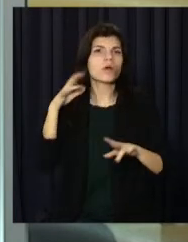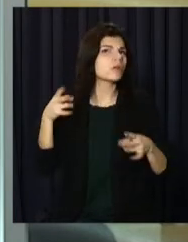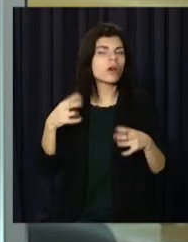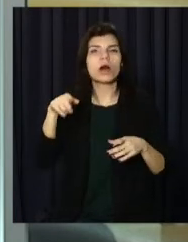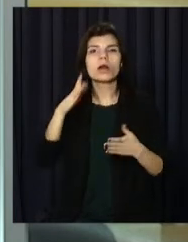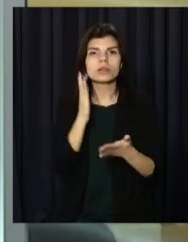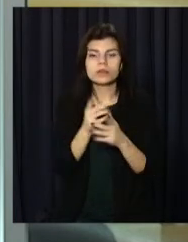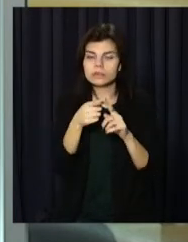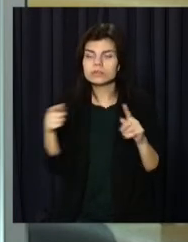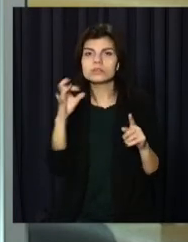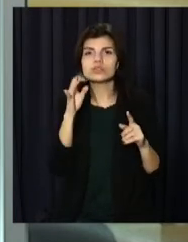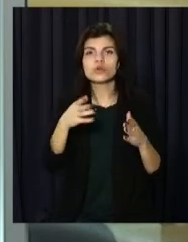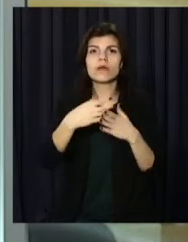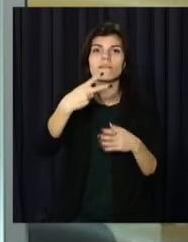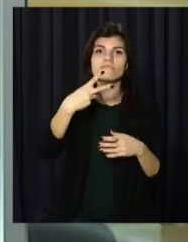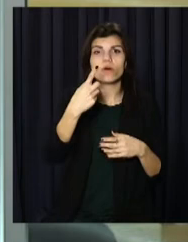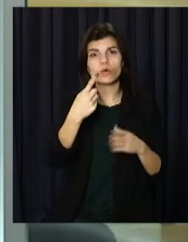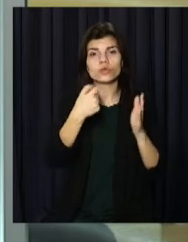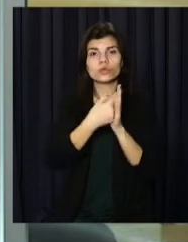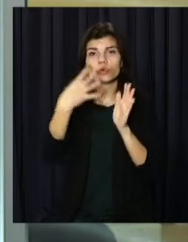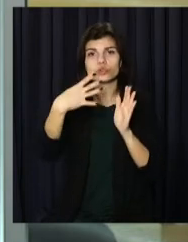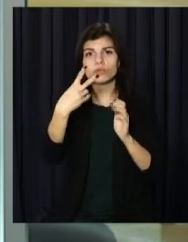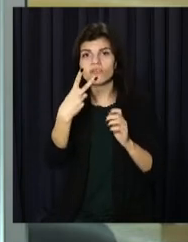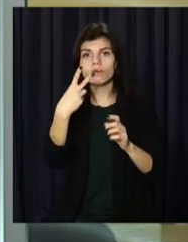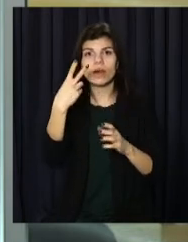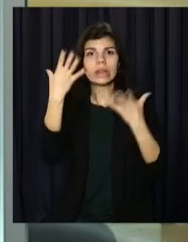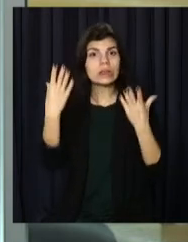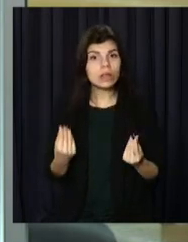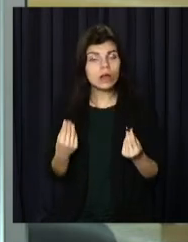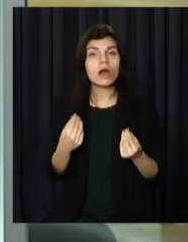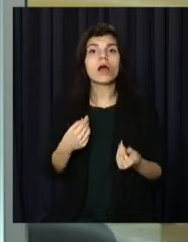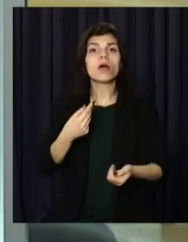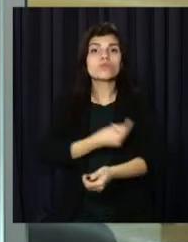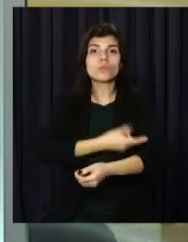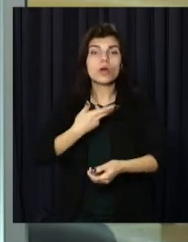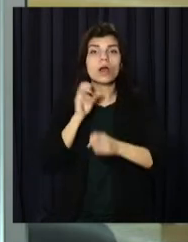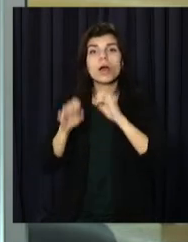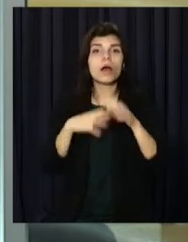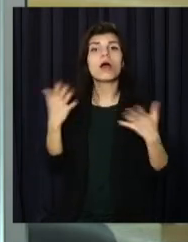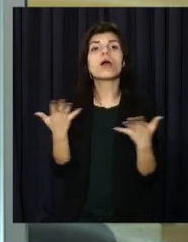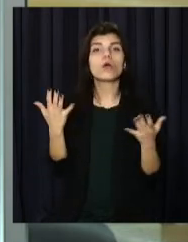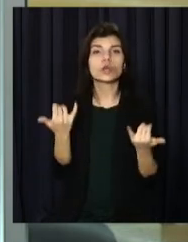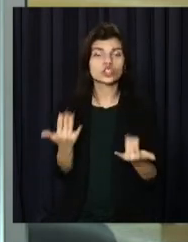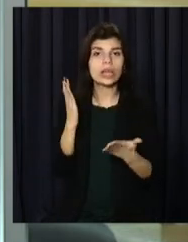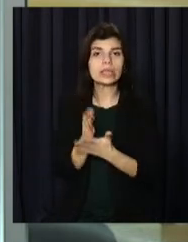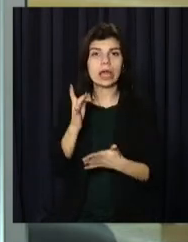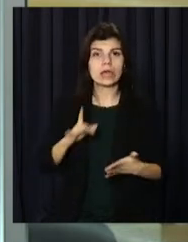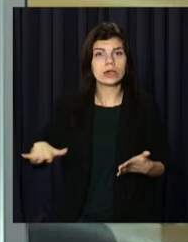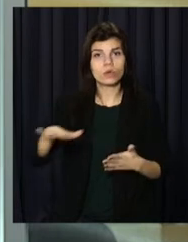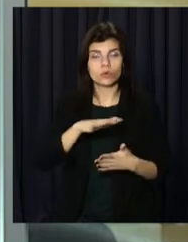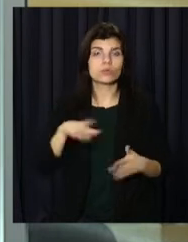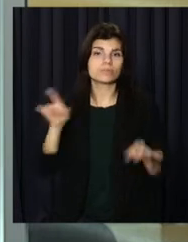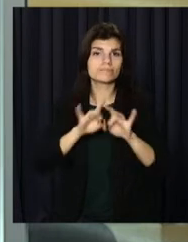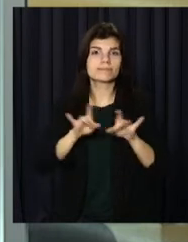мають термін зберігання від 21 до 42 діб. Тож, який донорський потенціал на сьогодні має наш регіон, Анастасія